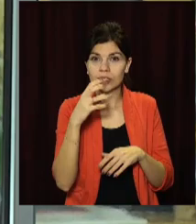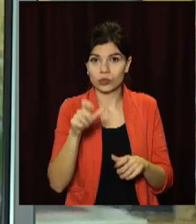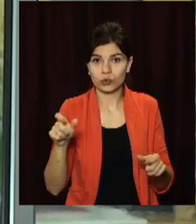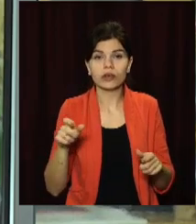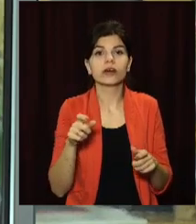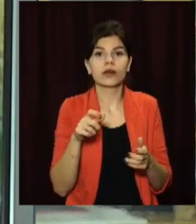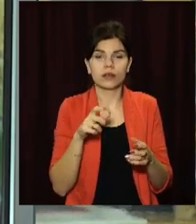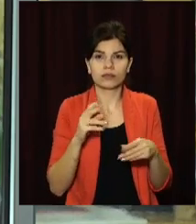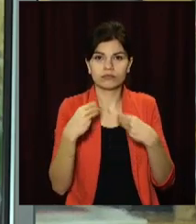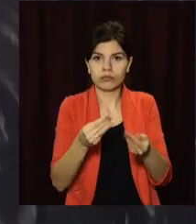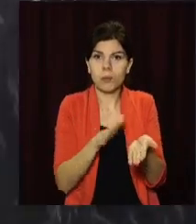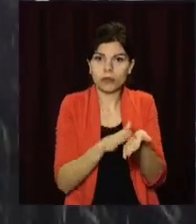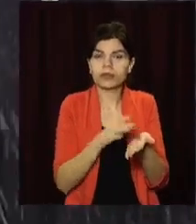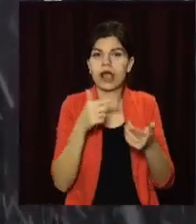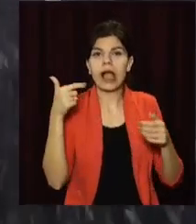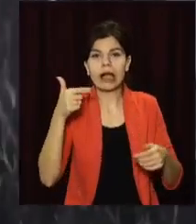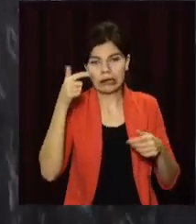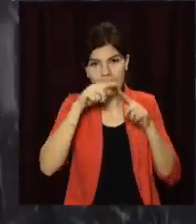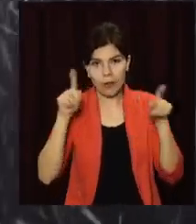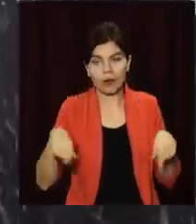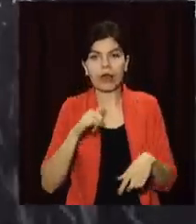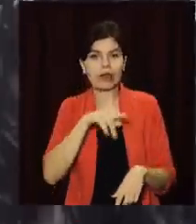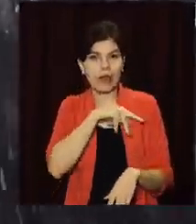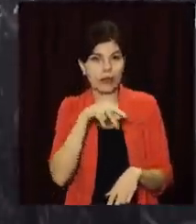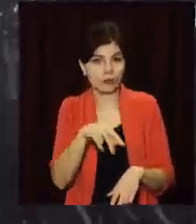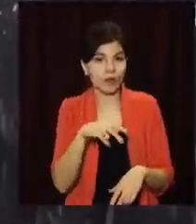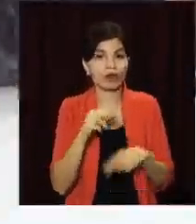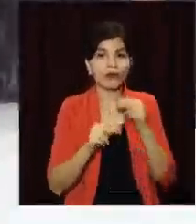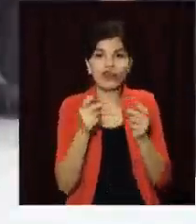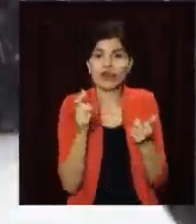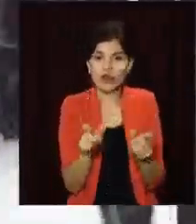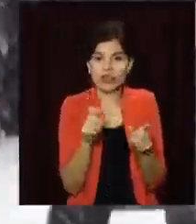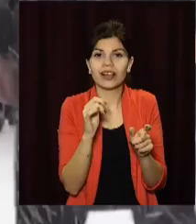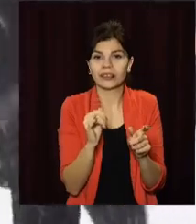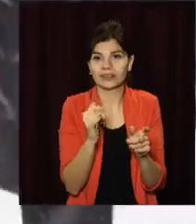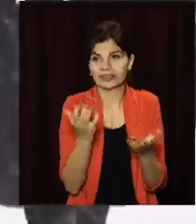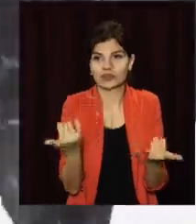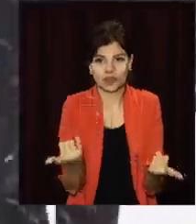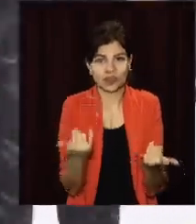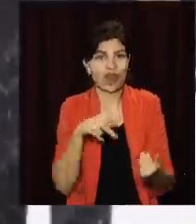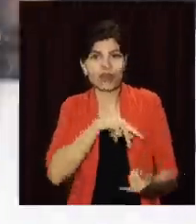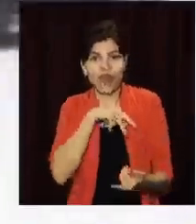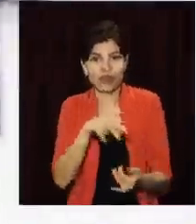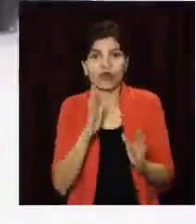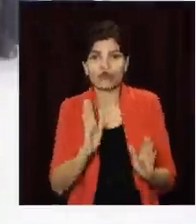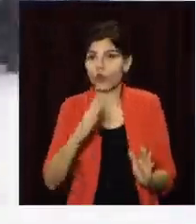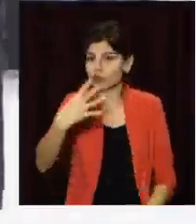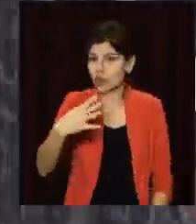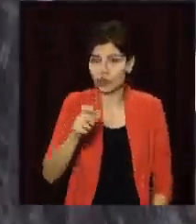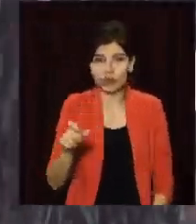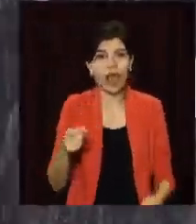відзначили подяками, грамотами та нагородами. Проте через локдаун та карантинні обмеження нагородили лише 40.